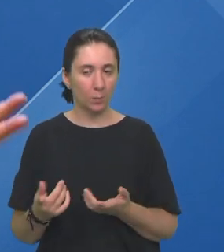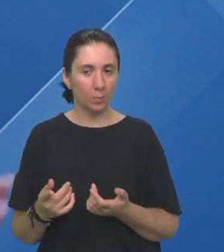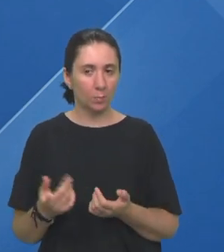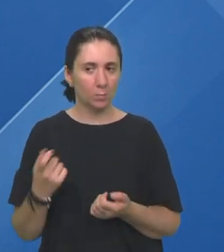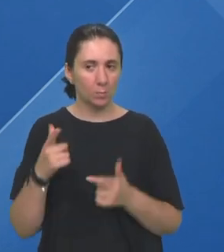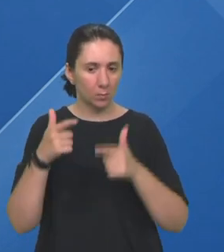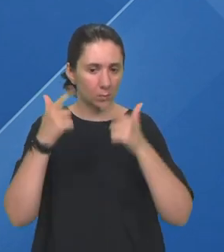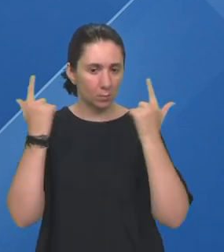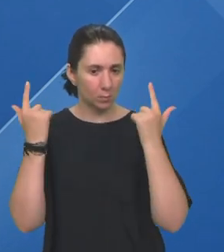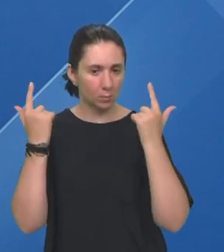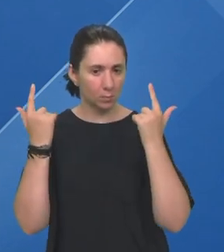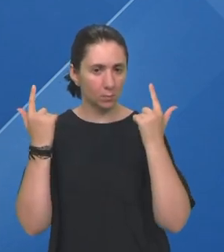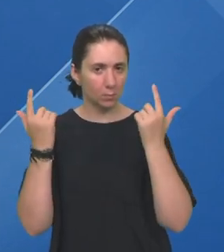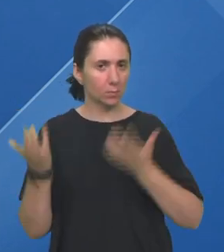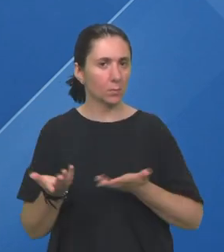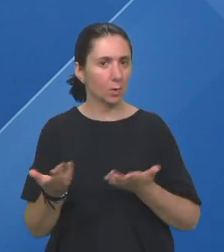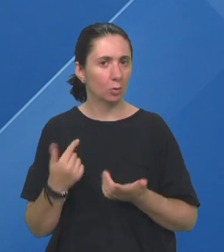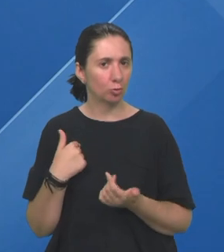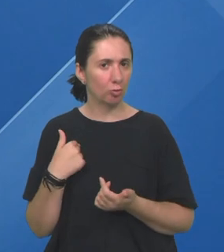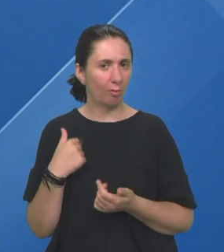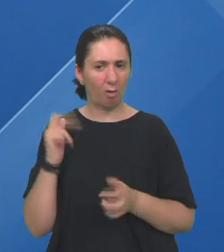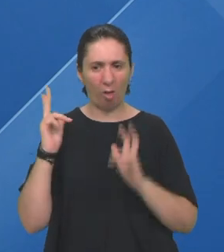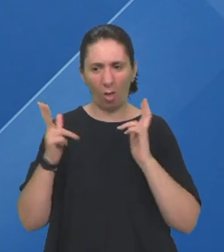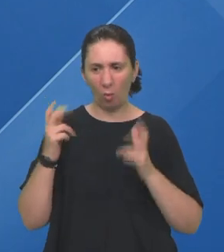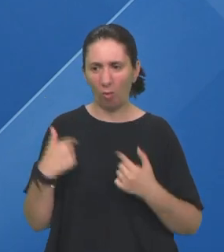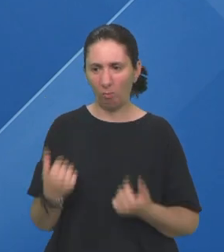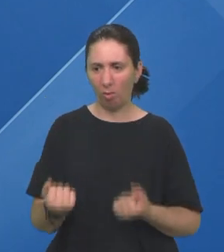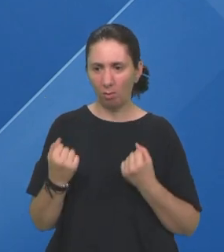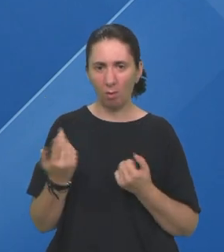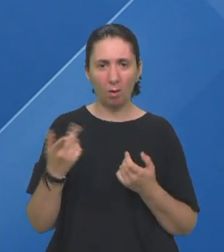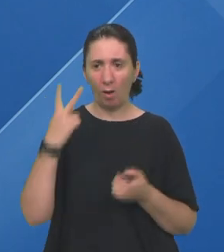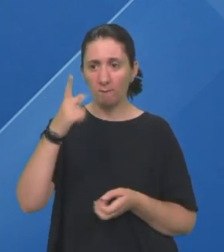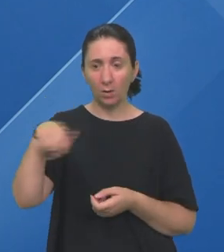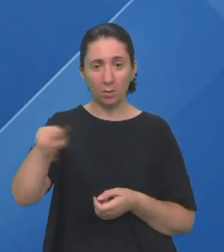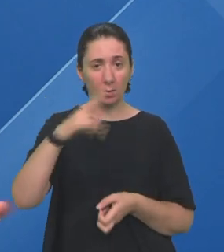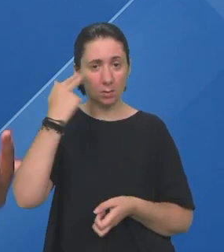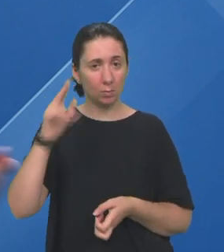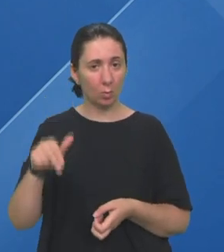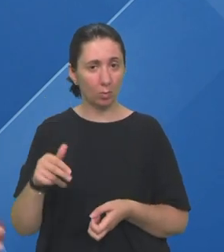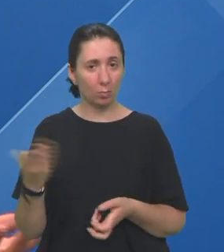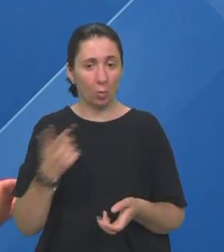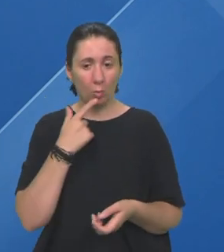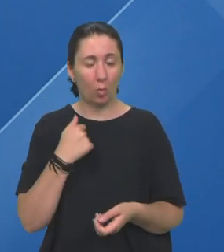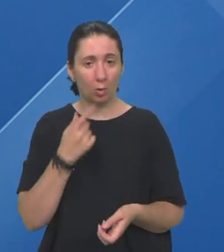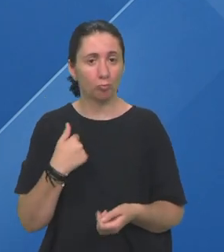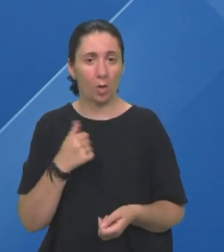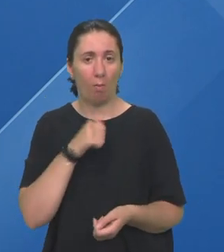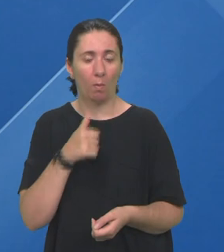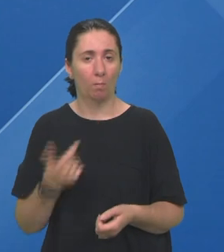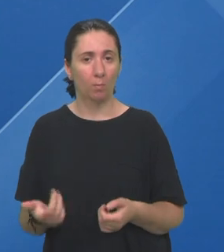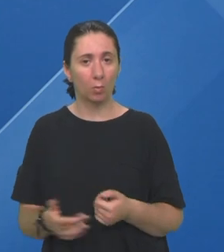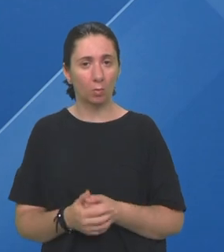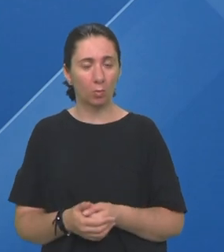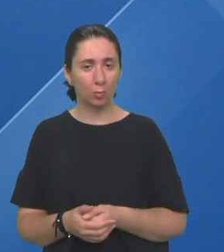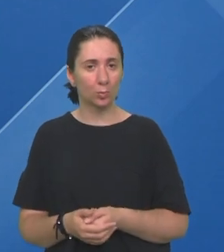posvijestiš A šta ja kukam Gle kako oni mogu Matko sam ja da sad kažem da ja nešto ne mogu